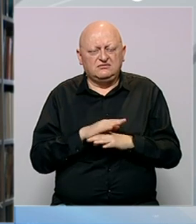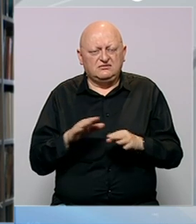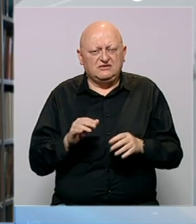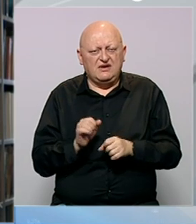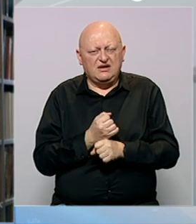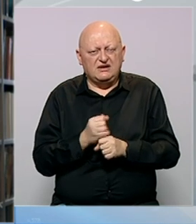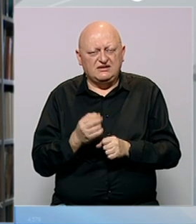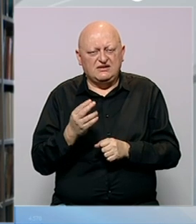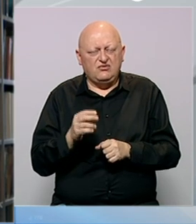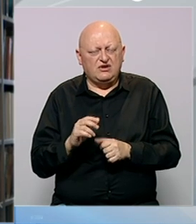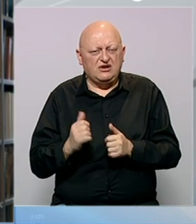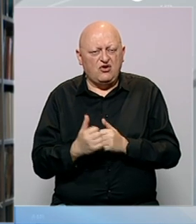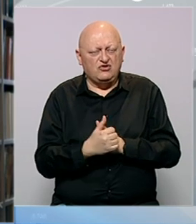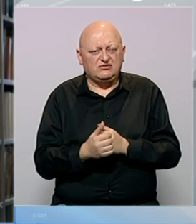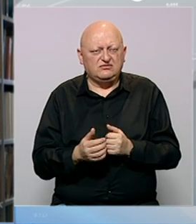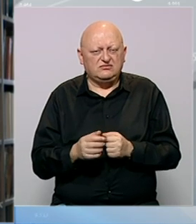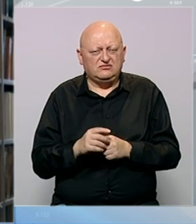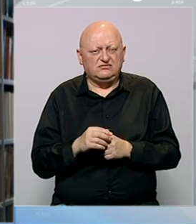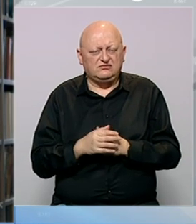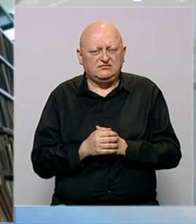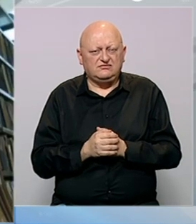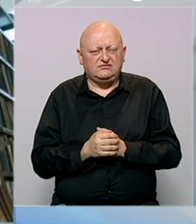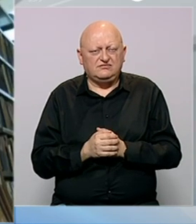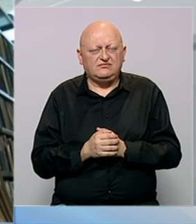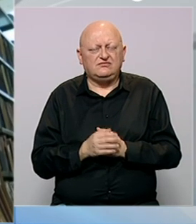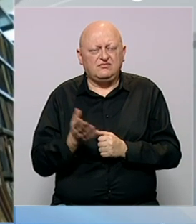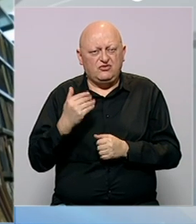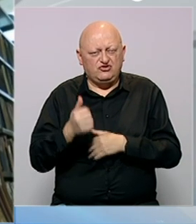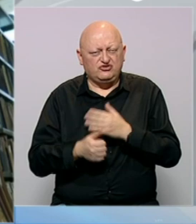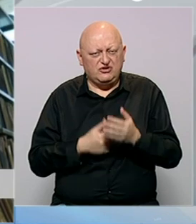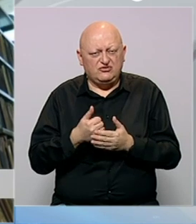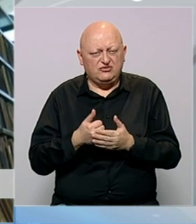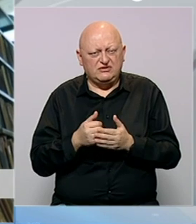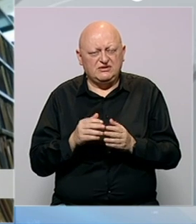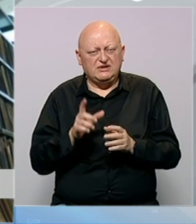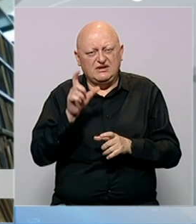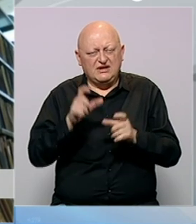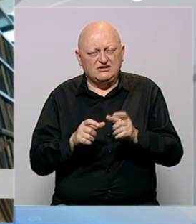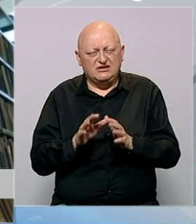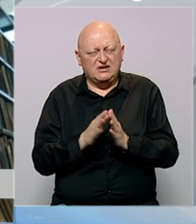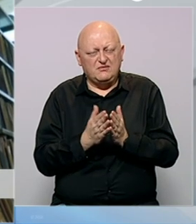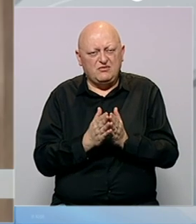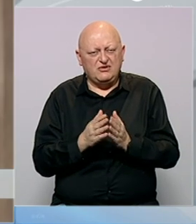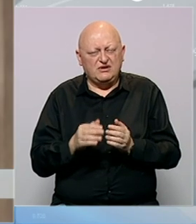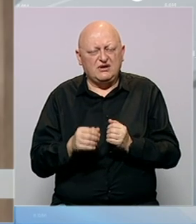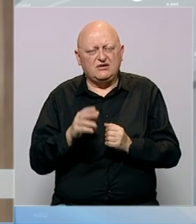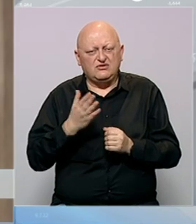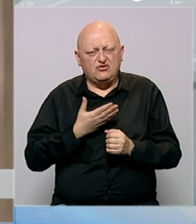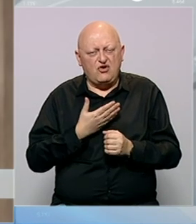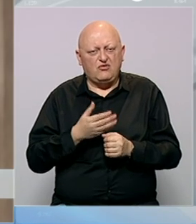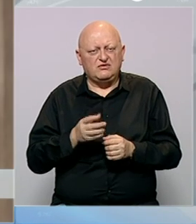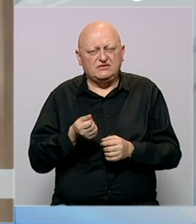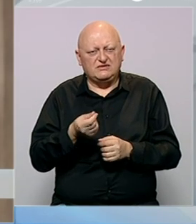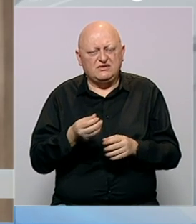restaurirana i dostupna javnost. Prošle godine Nacionalna i Univerzitetska biblioteka BiH je dobila